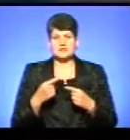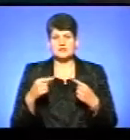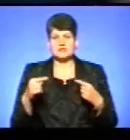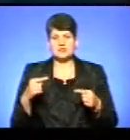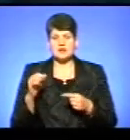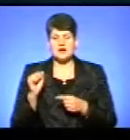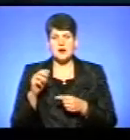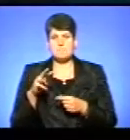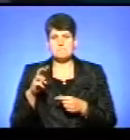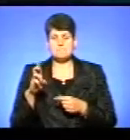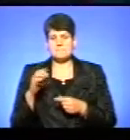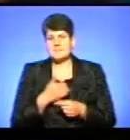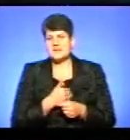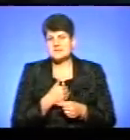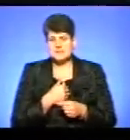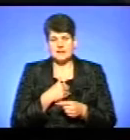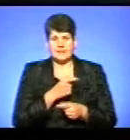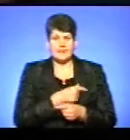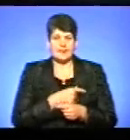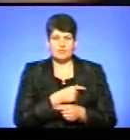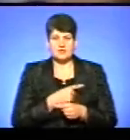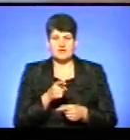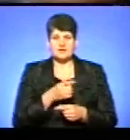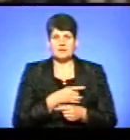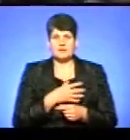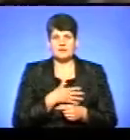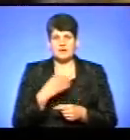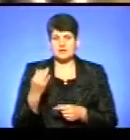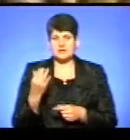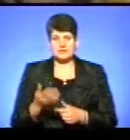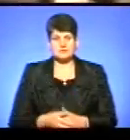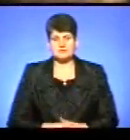депутатів, їхні приватні інтереси.